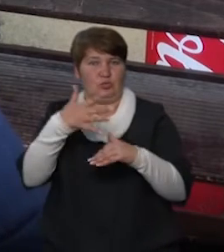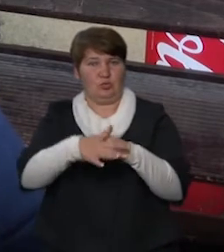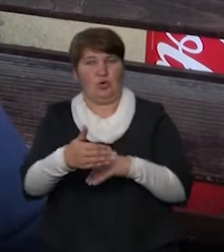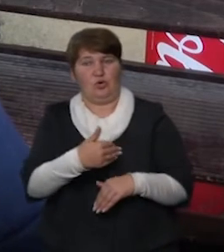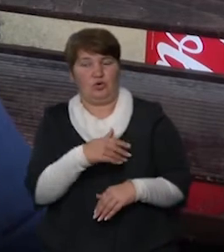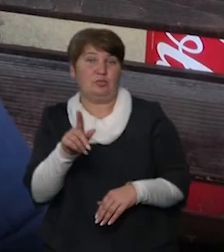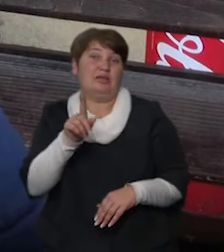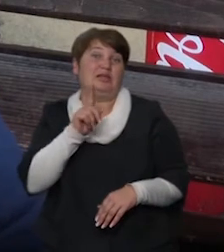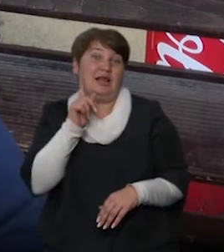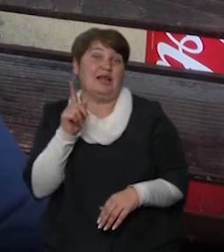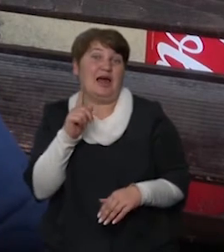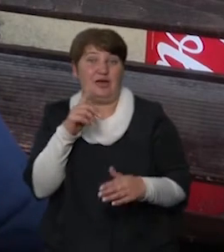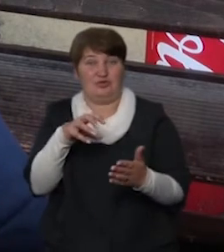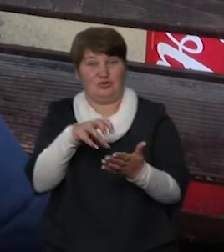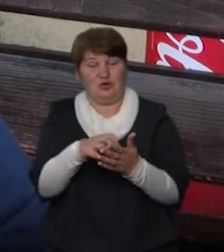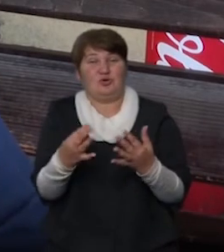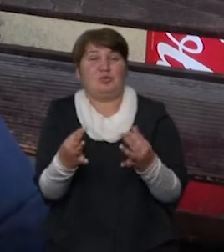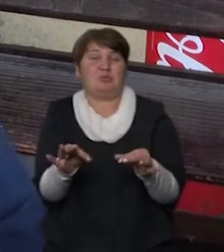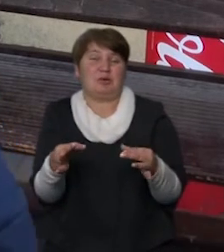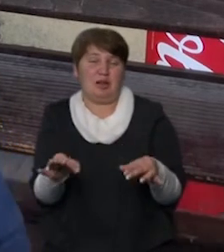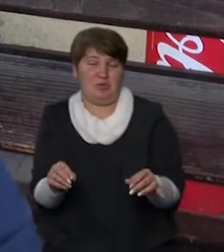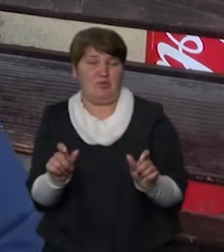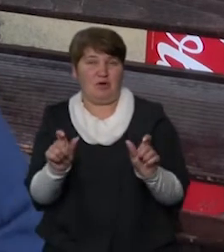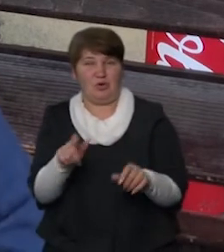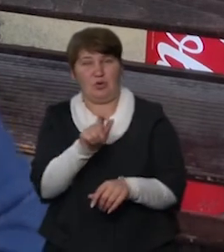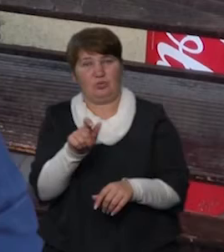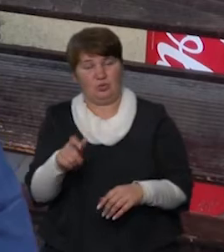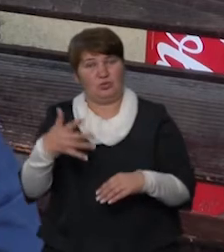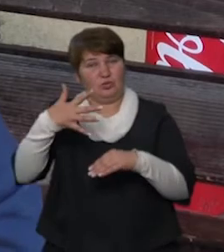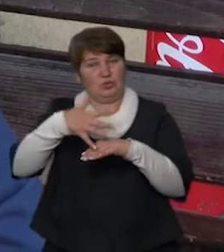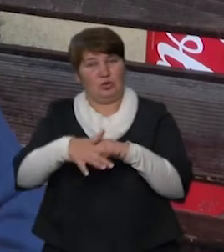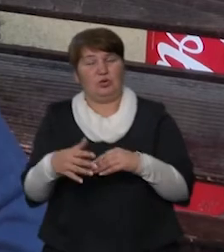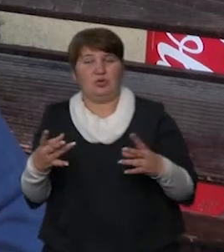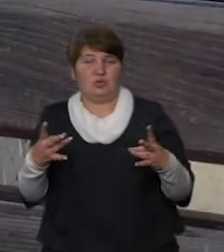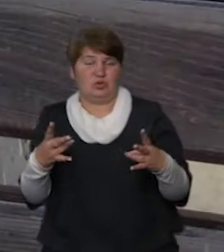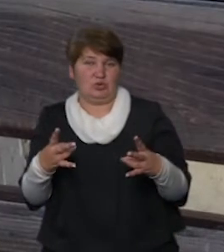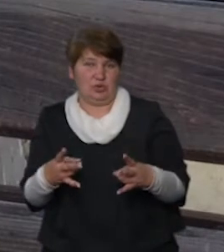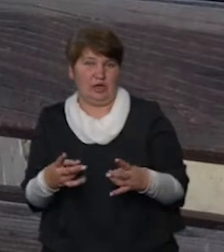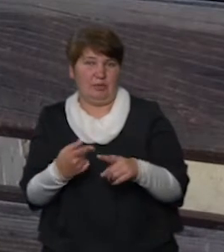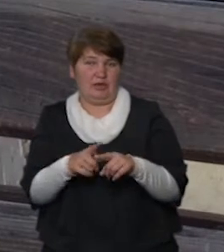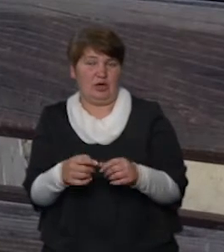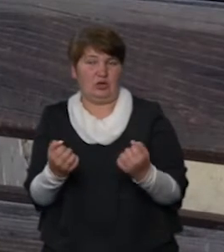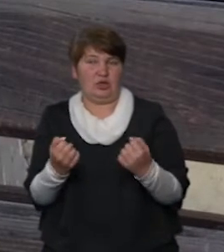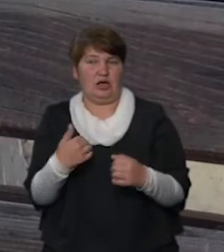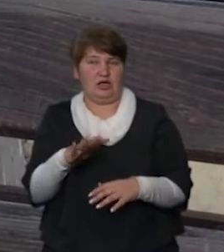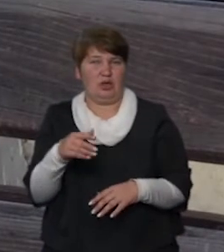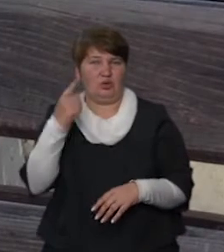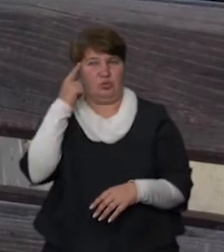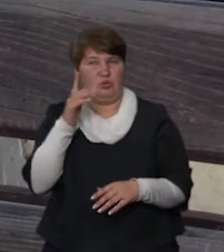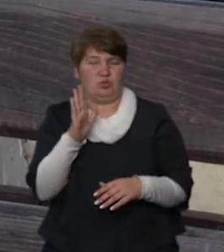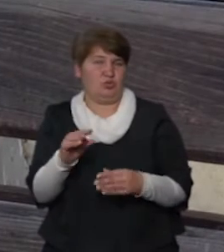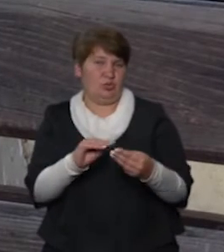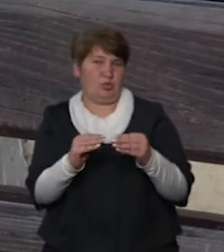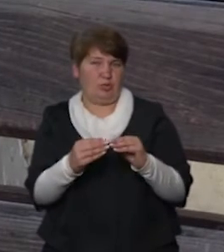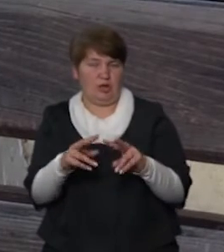і собі послаблювали карантин, але люди розуміли те, що треба його дотримуватися. Я не думаю, що були тут проблеми, бо я